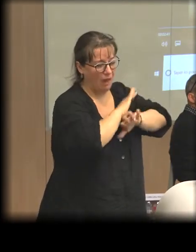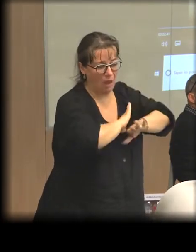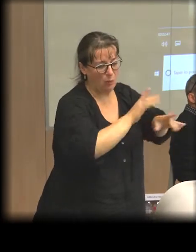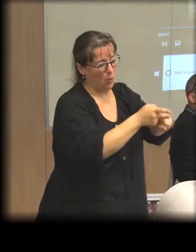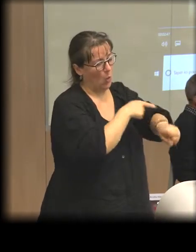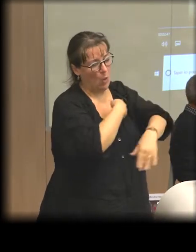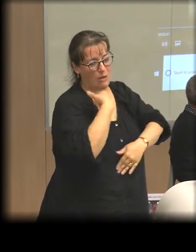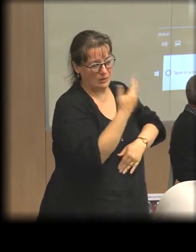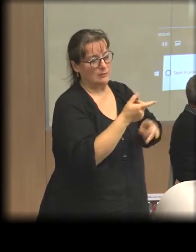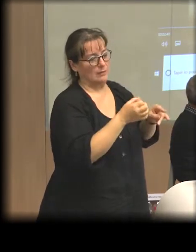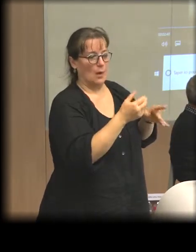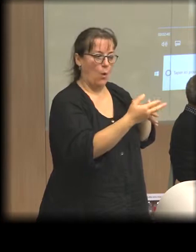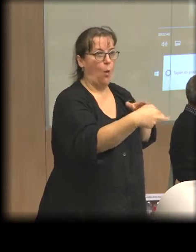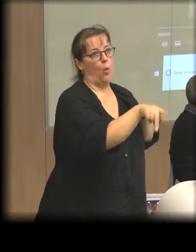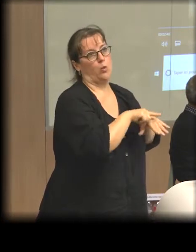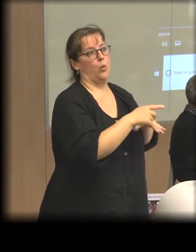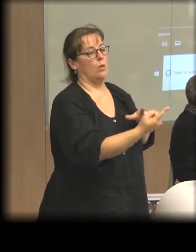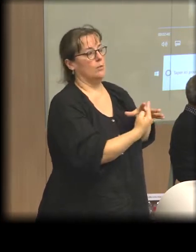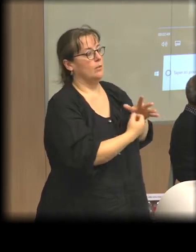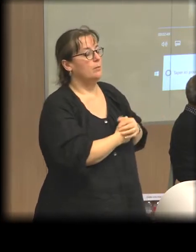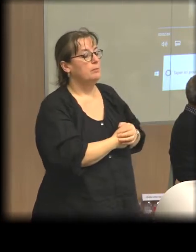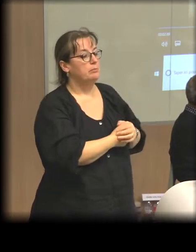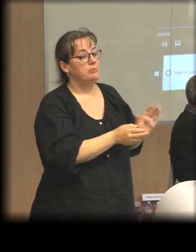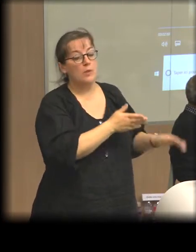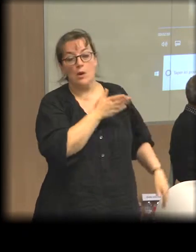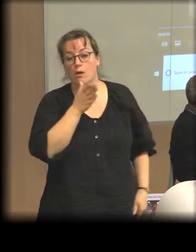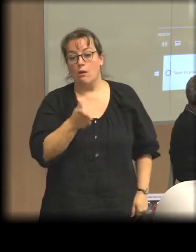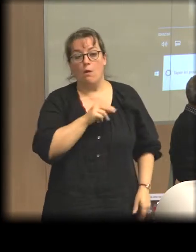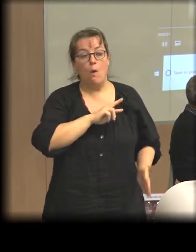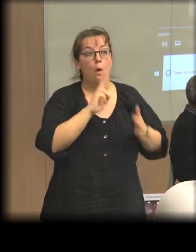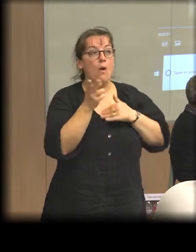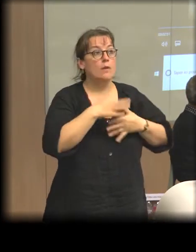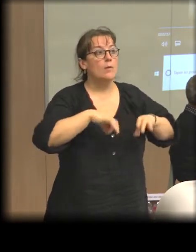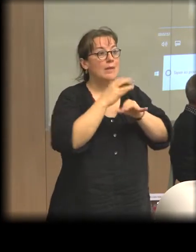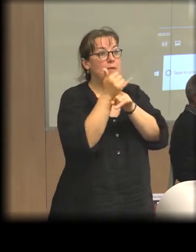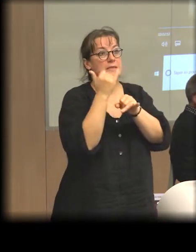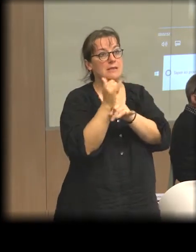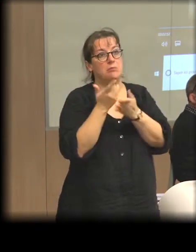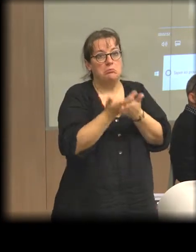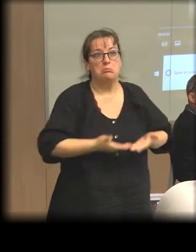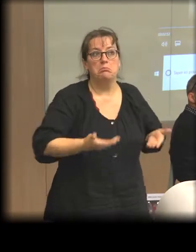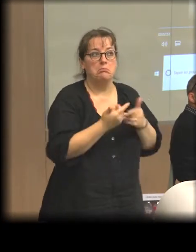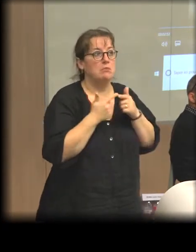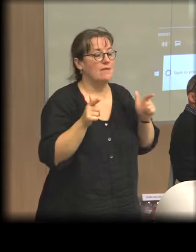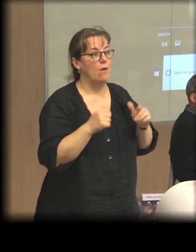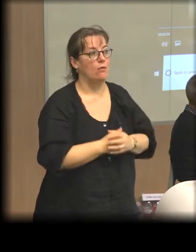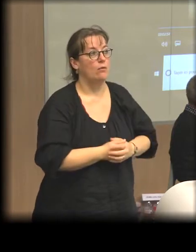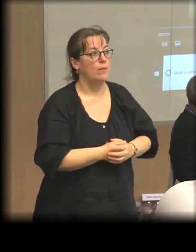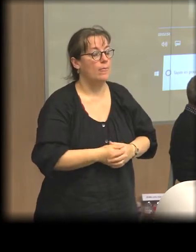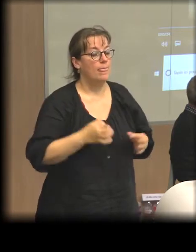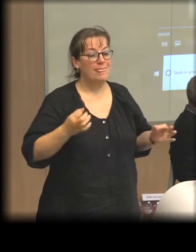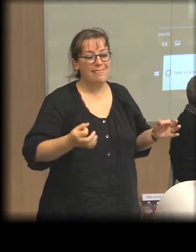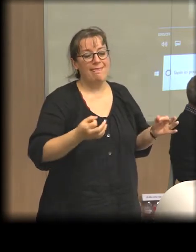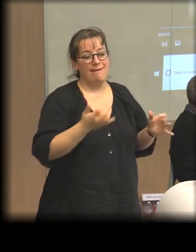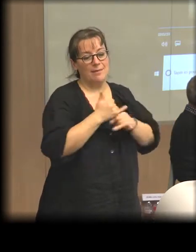trajectoire très différente dans un pays voisin comme le Brésil. Ce qui est intéressant au